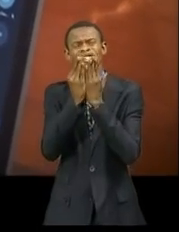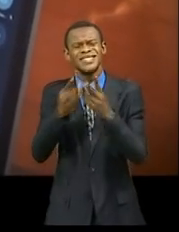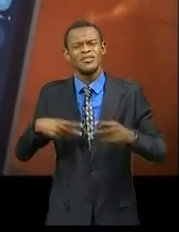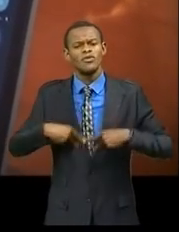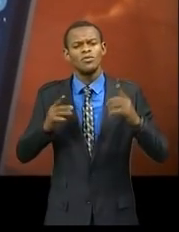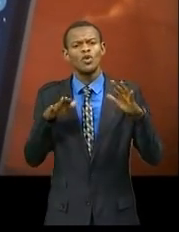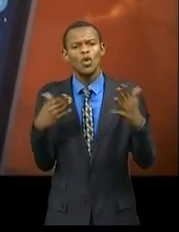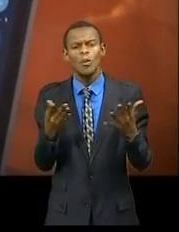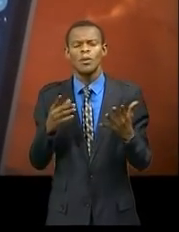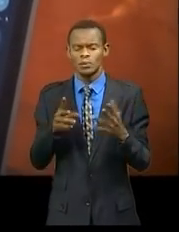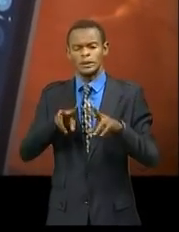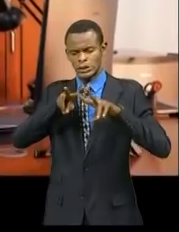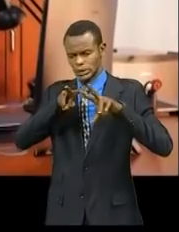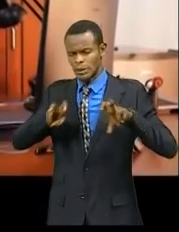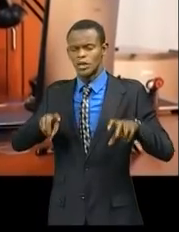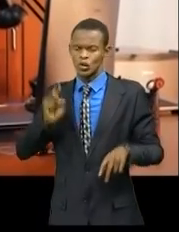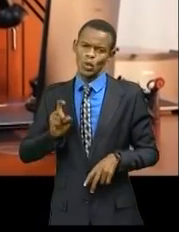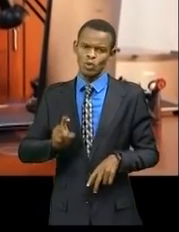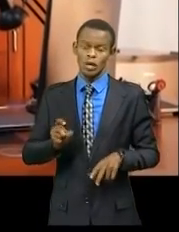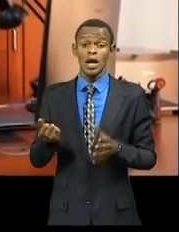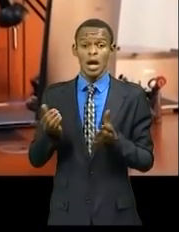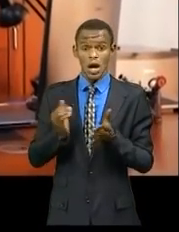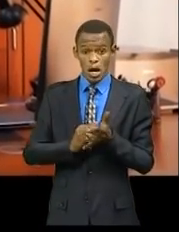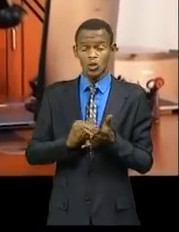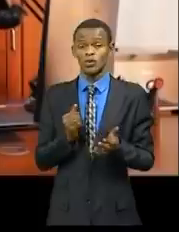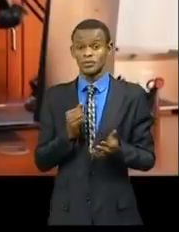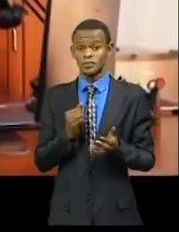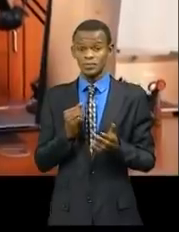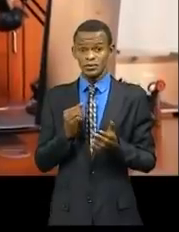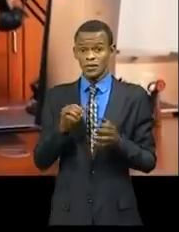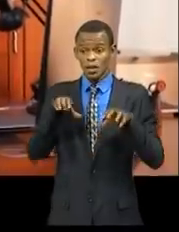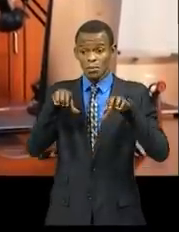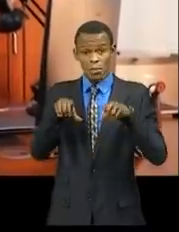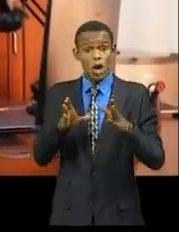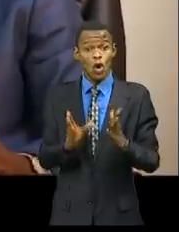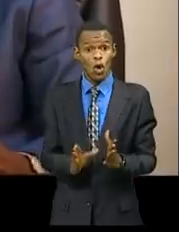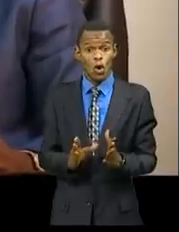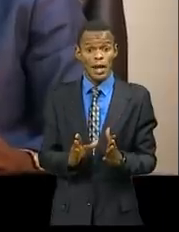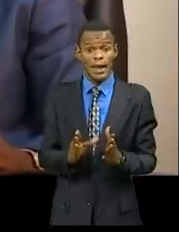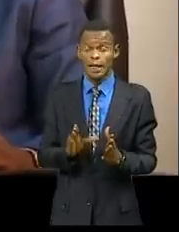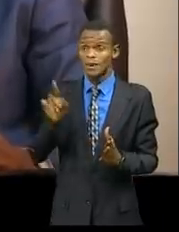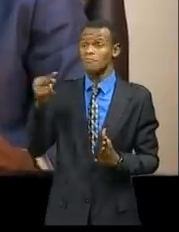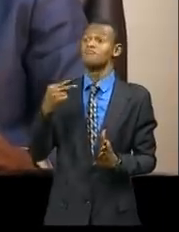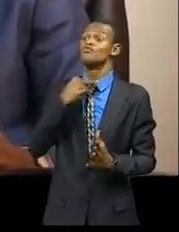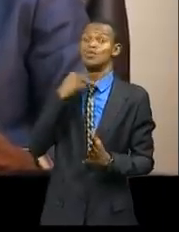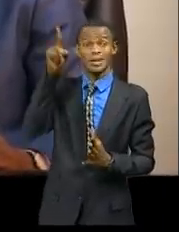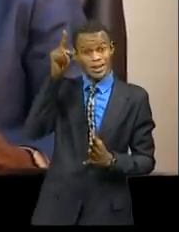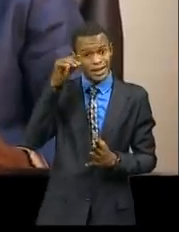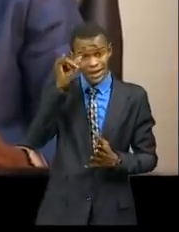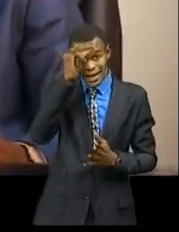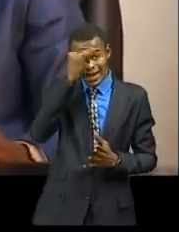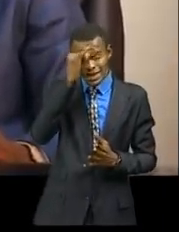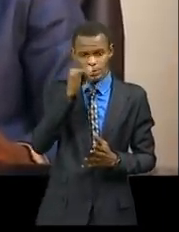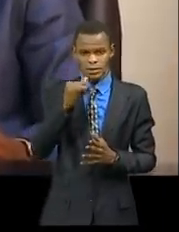la Santé, l'organisation du retour au pays des citoyens bloqués en Inde pour des raisons de la pandémie Covid-19